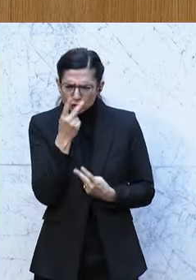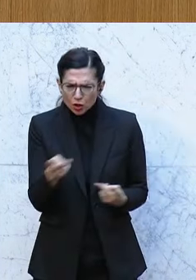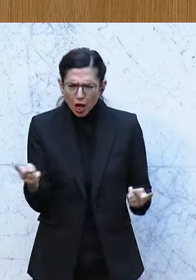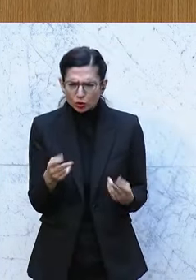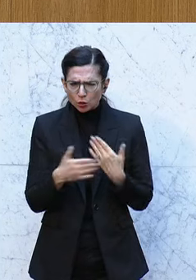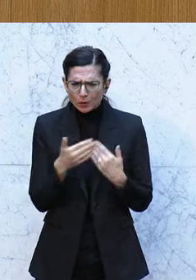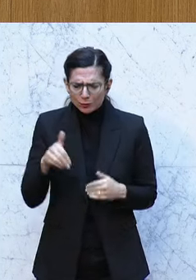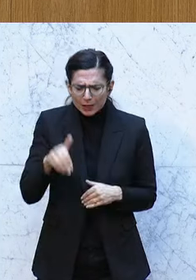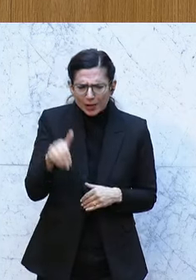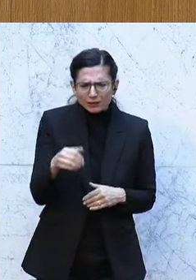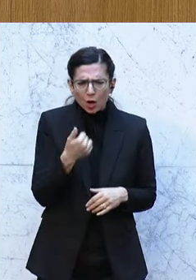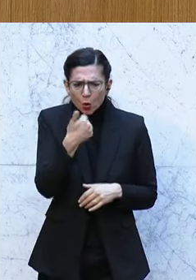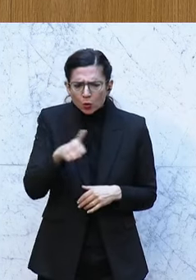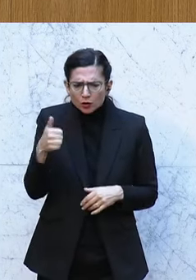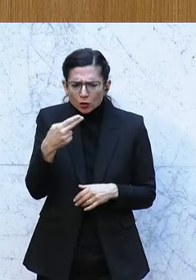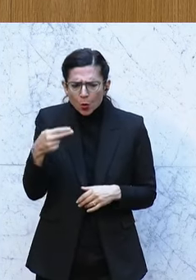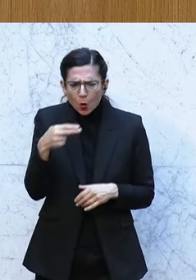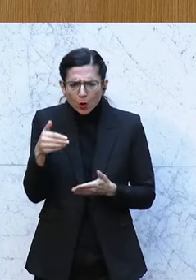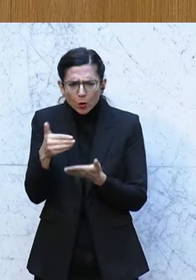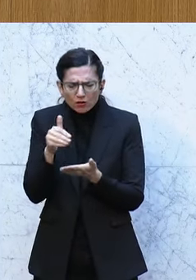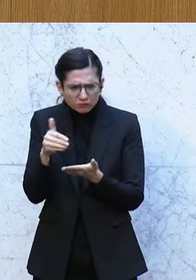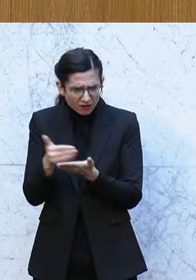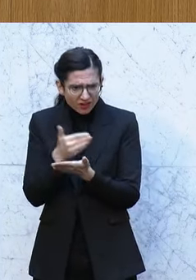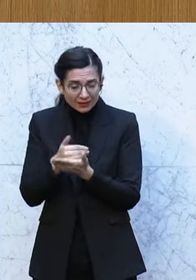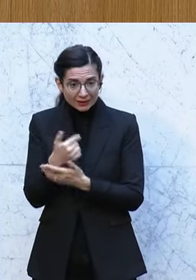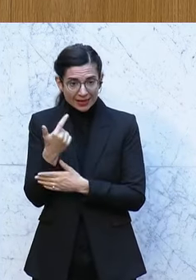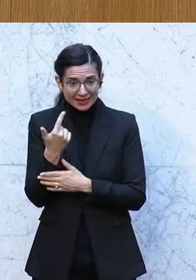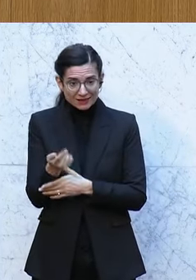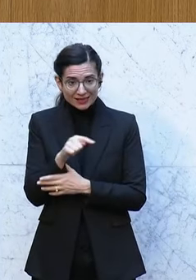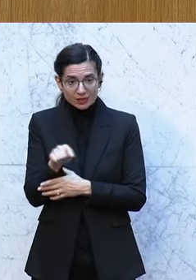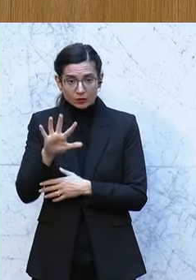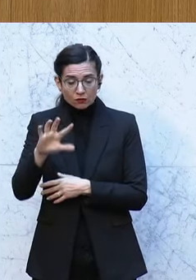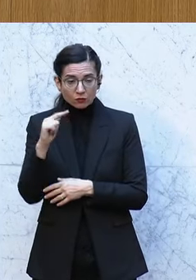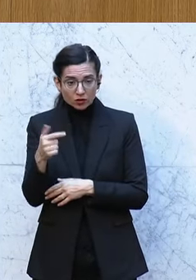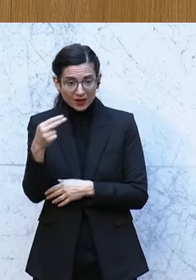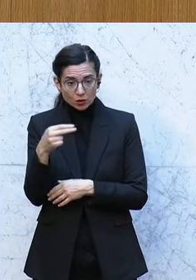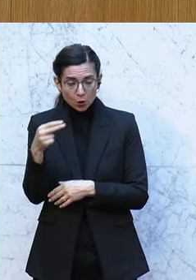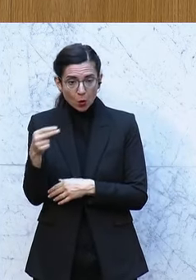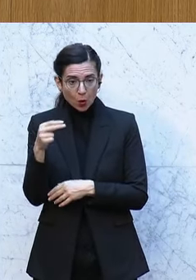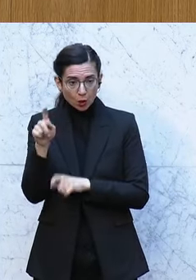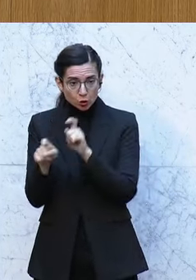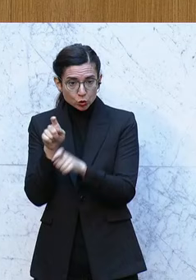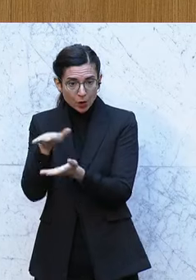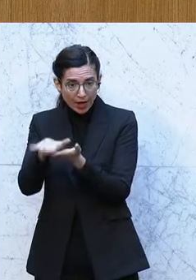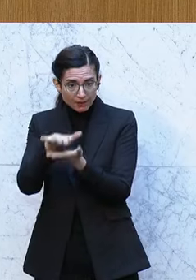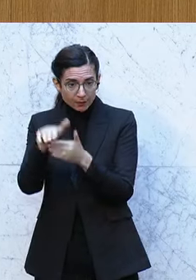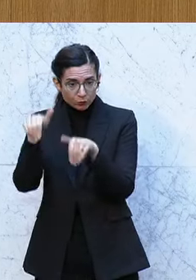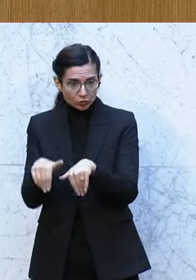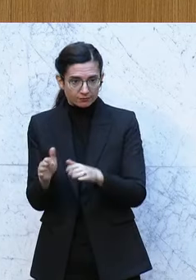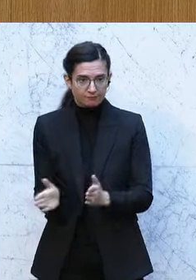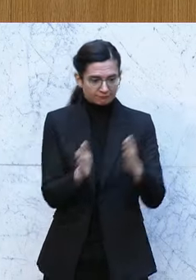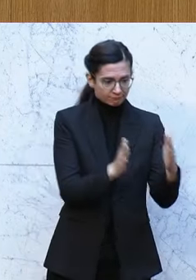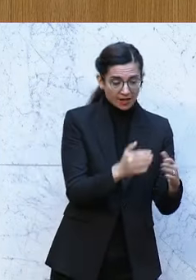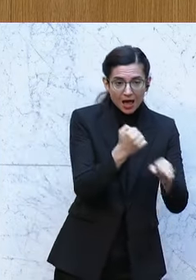ein Milliardär, der 100 Euro verdient, zahlt er 20 bis 25 Euro in Steuern und Abgaben. Die,